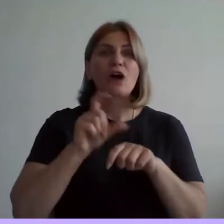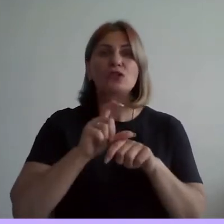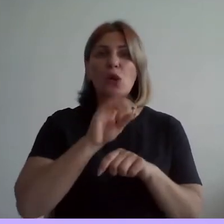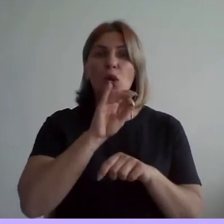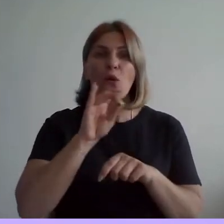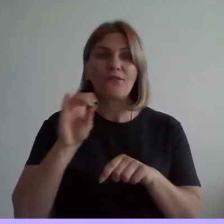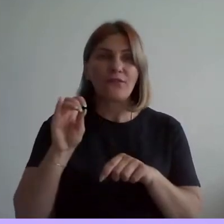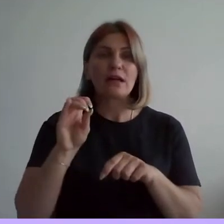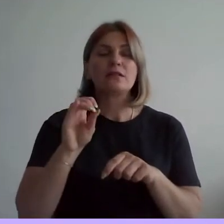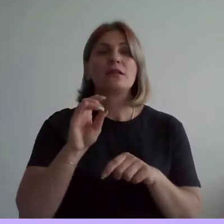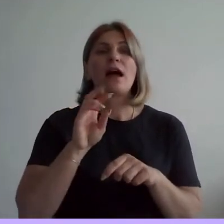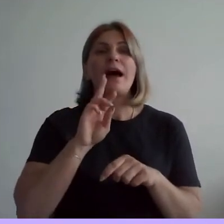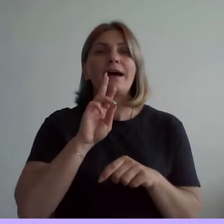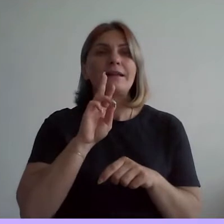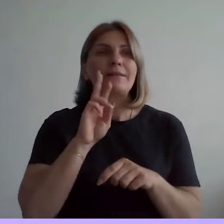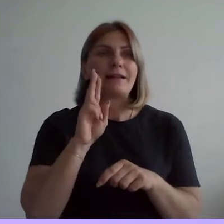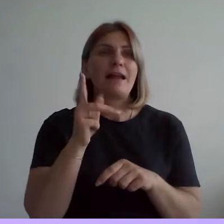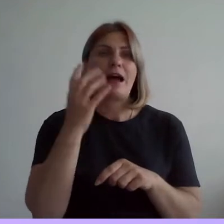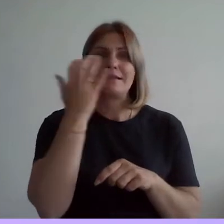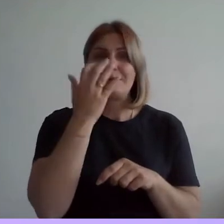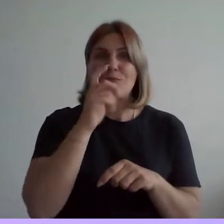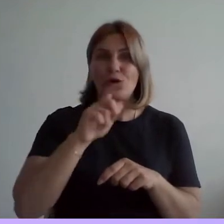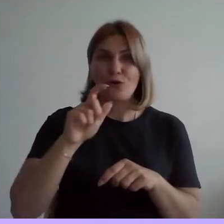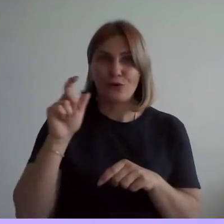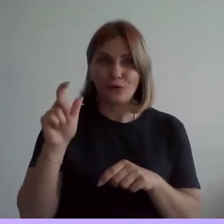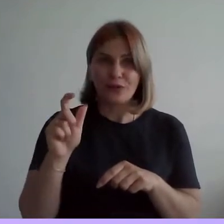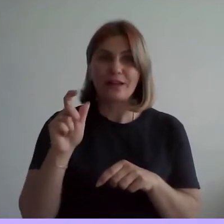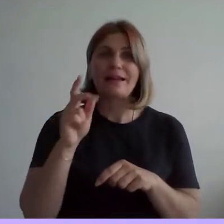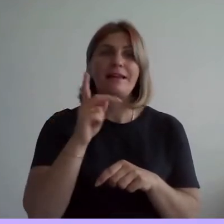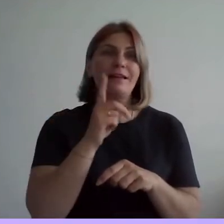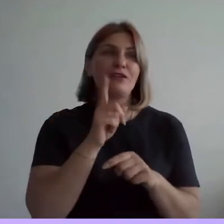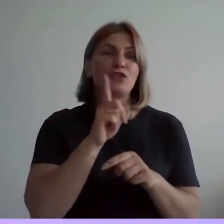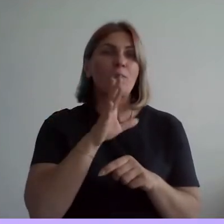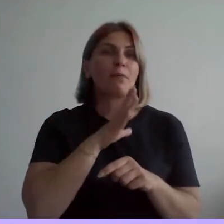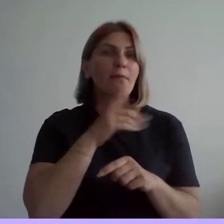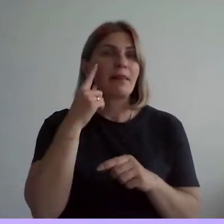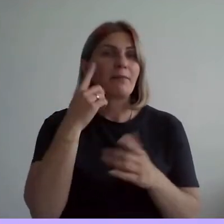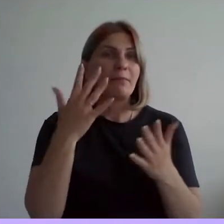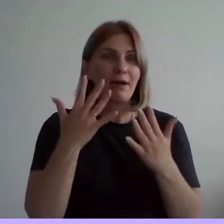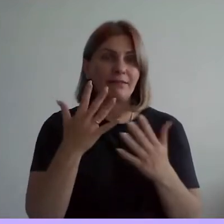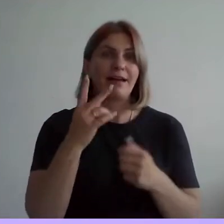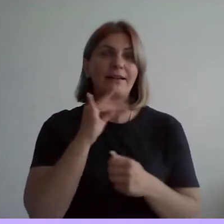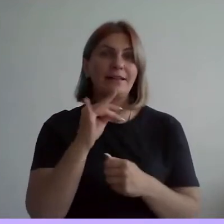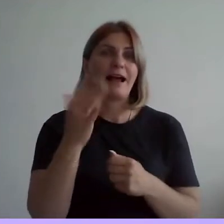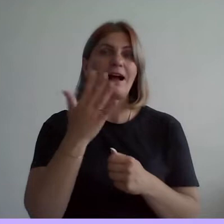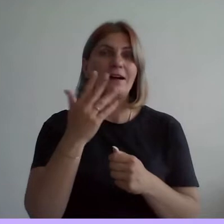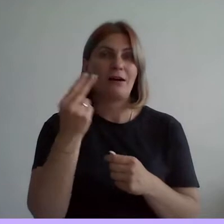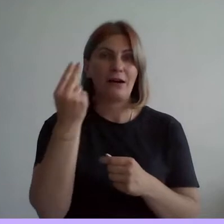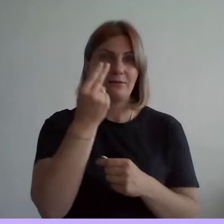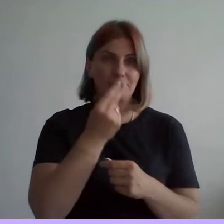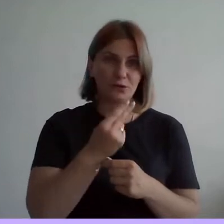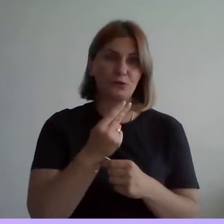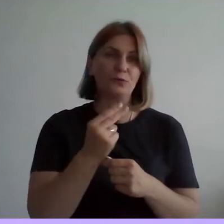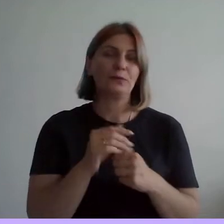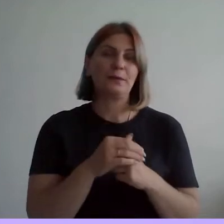визуальной информации, которая доступна зрячим и недоступна незрячим людям в силу особенностей зрения.